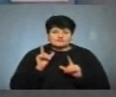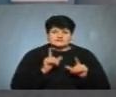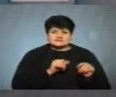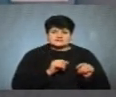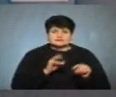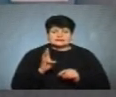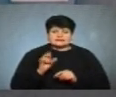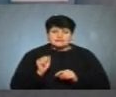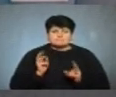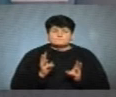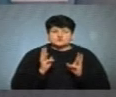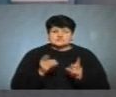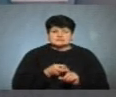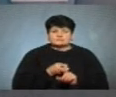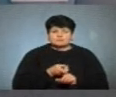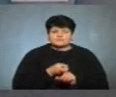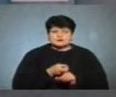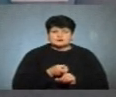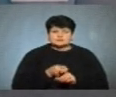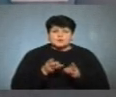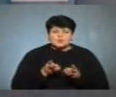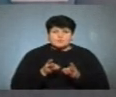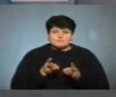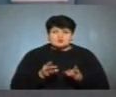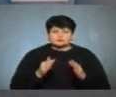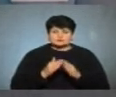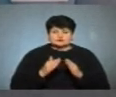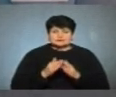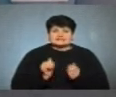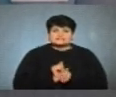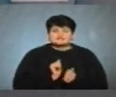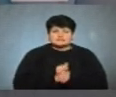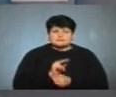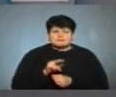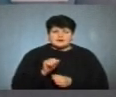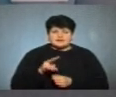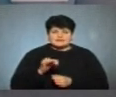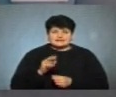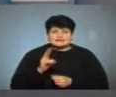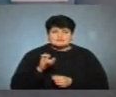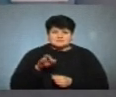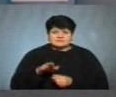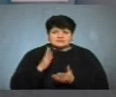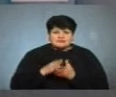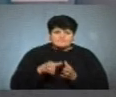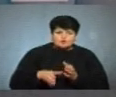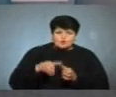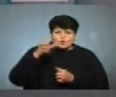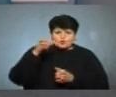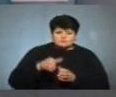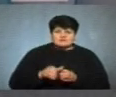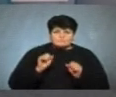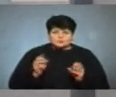пожежі, пов'язані з опаленням будівель твердим паливом. Кіптєва, яка осідає на коменах, вона може